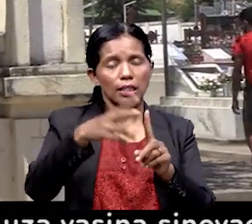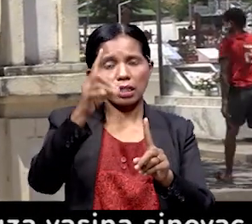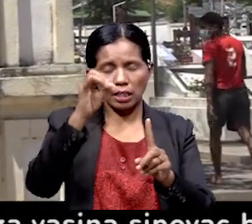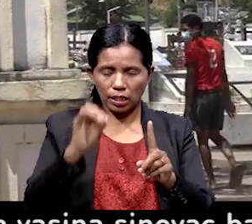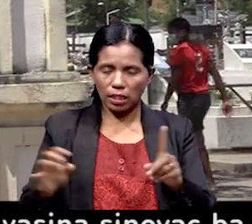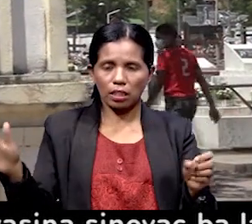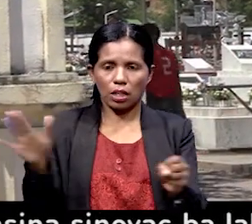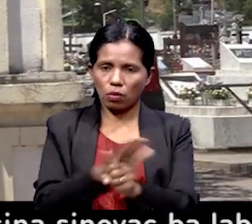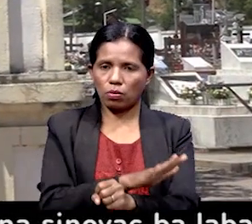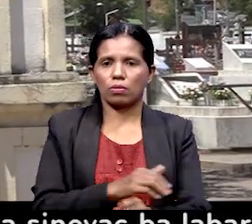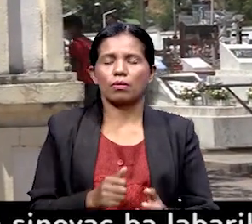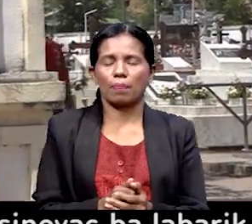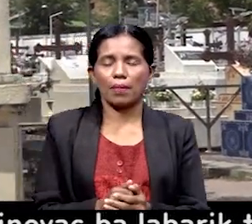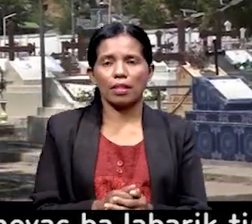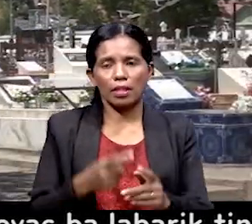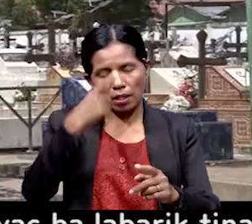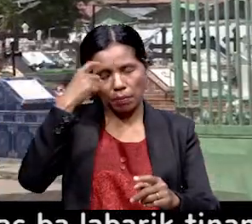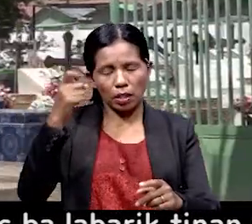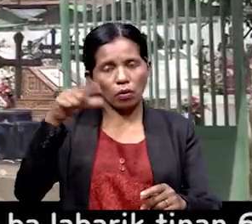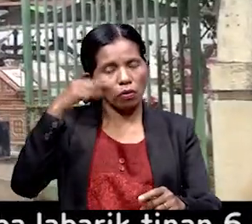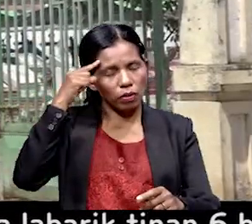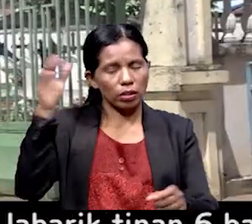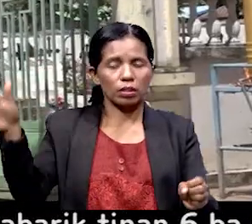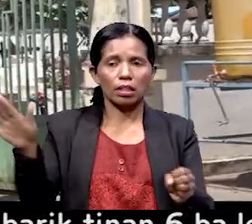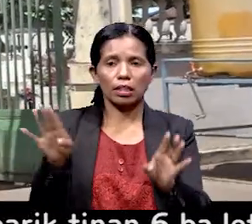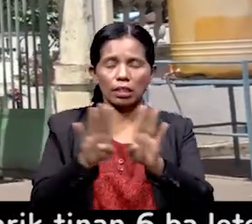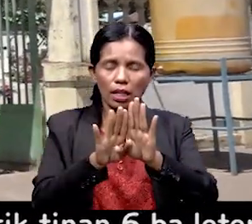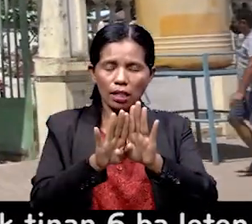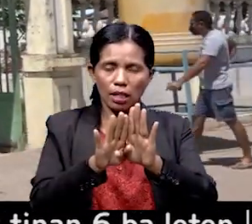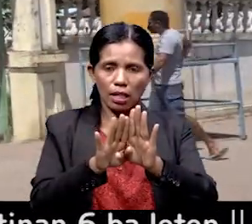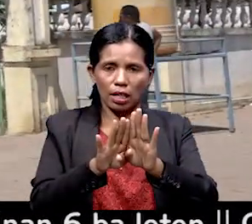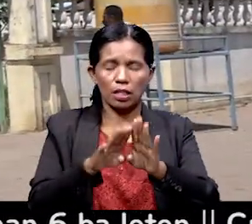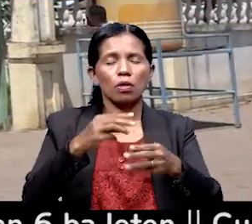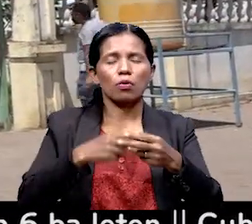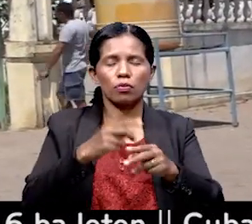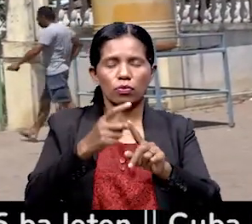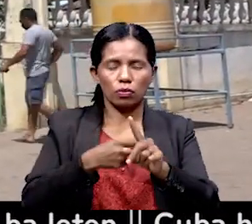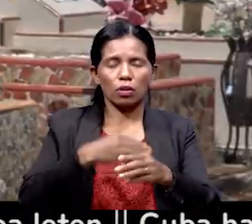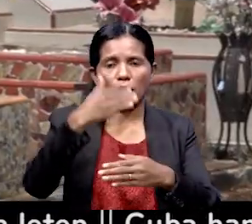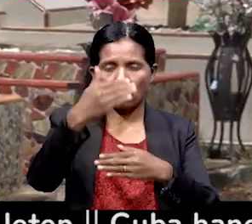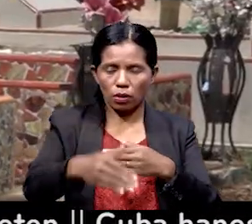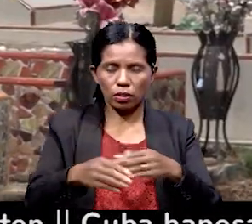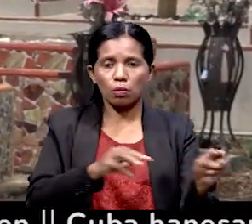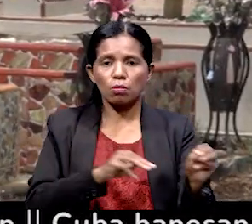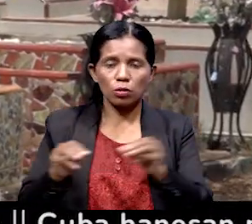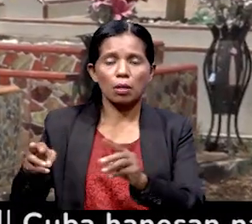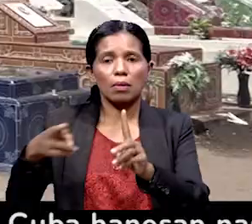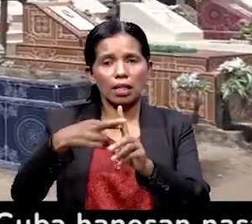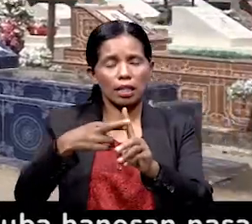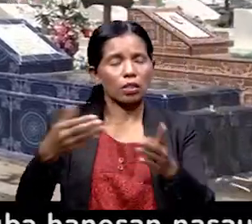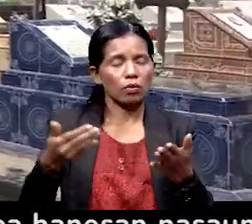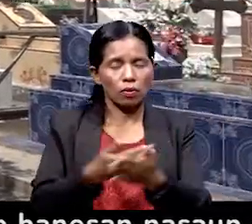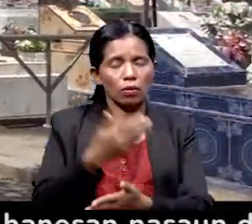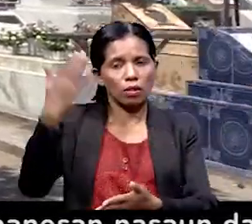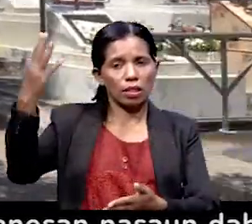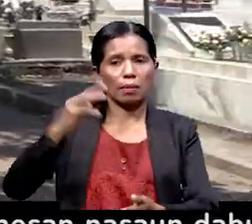Konona Tambai Goberno Seitaka Semiteru Publiku Bekusi Ia Fulan Oin Ho De Mudaba Semiteru Fong Ia Metinaro Dadau Ne Munisipi Dili Serbius